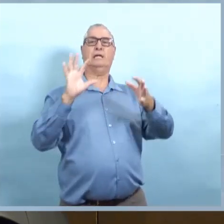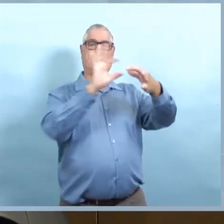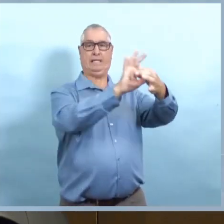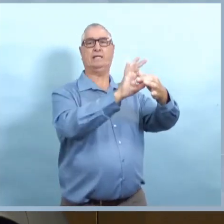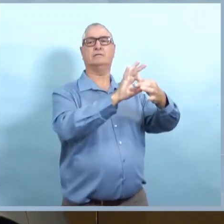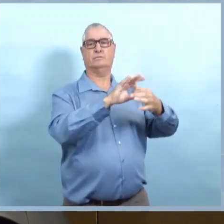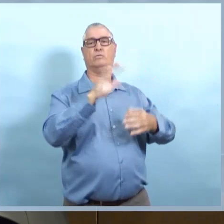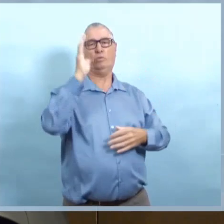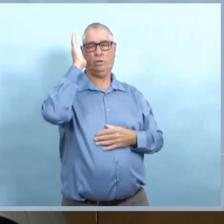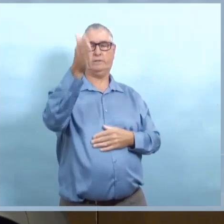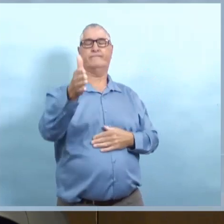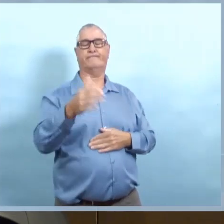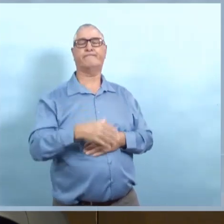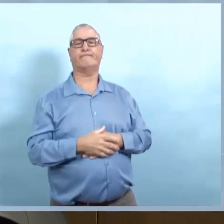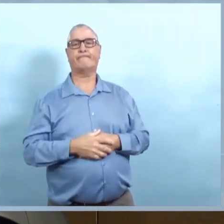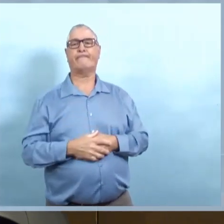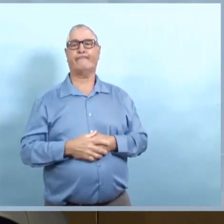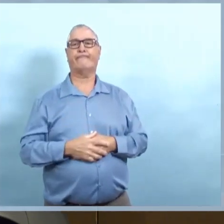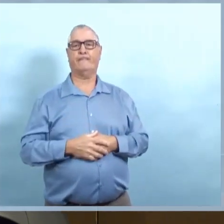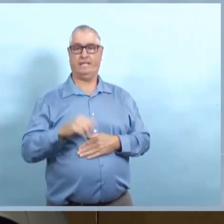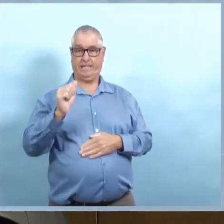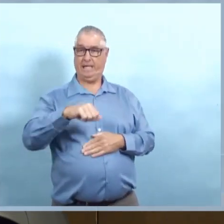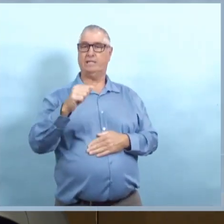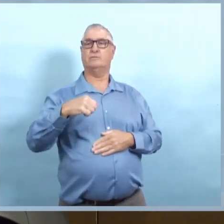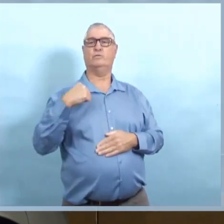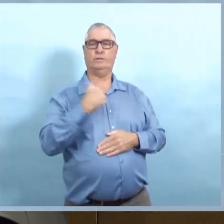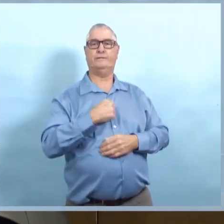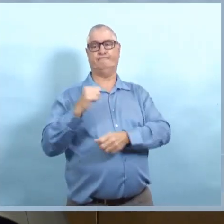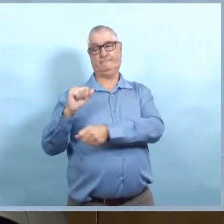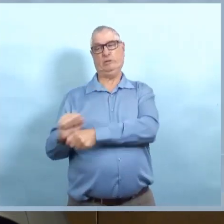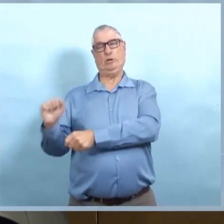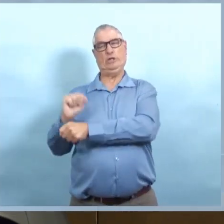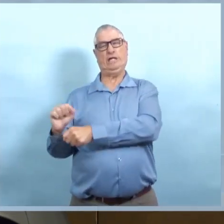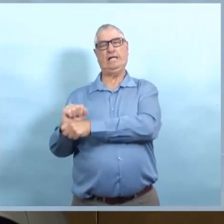disponible pour télécharger. Je crois